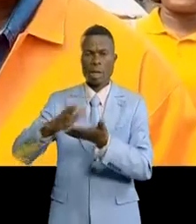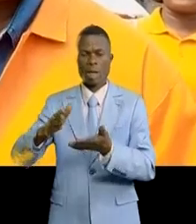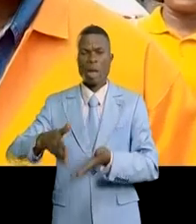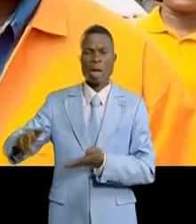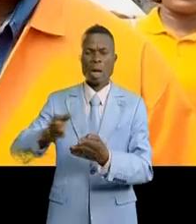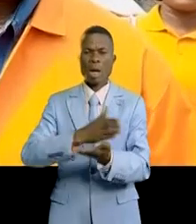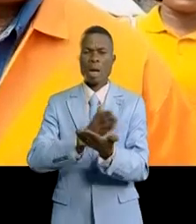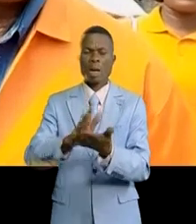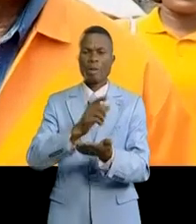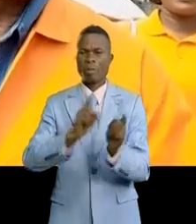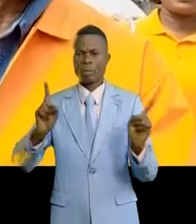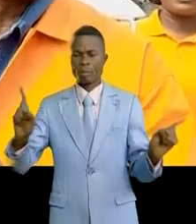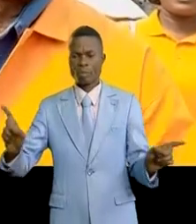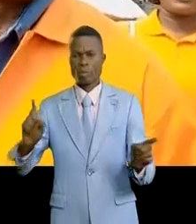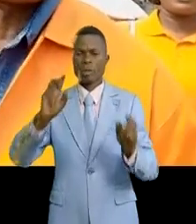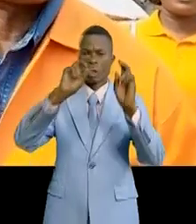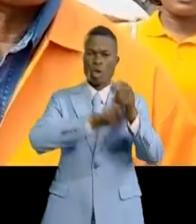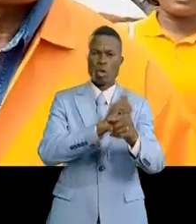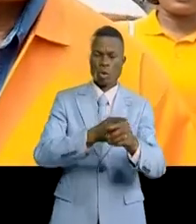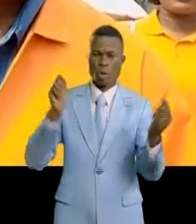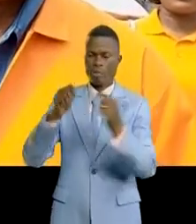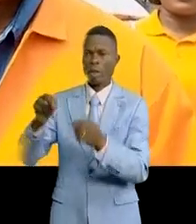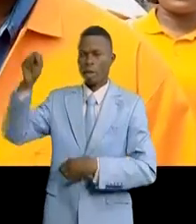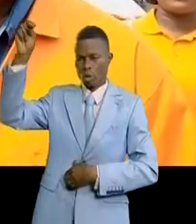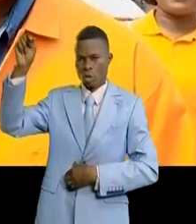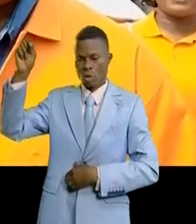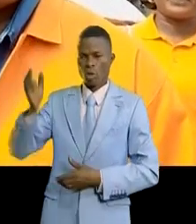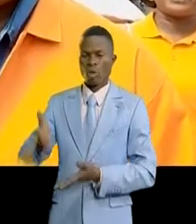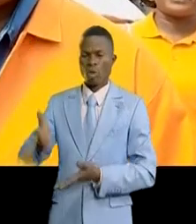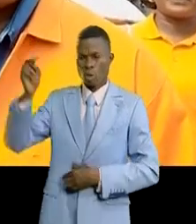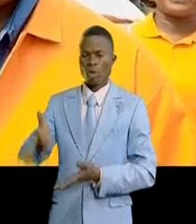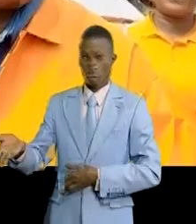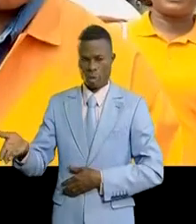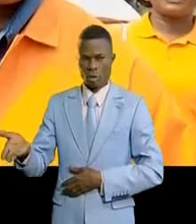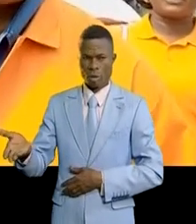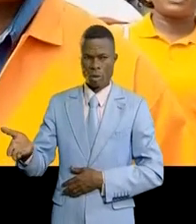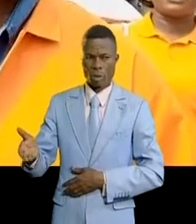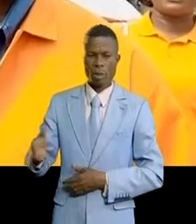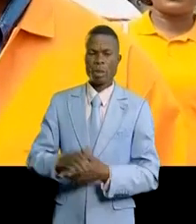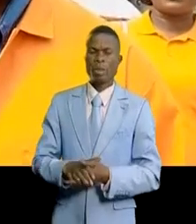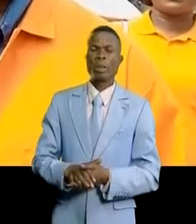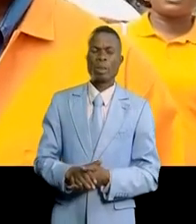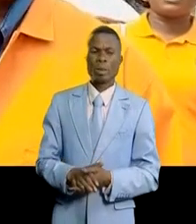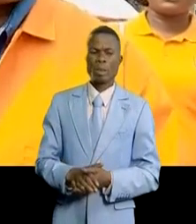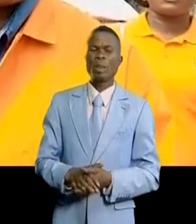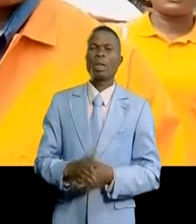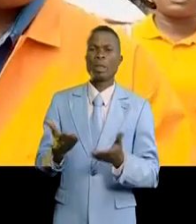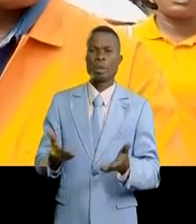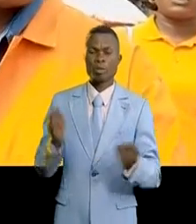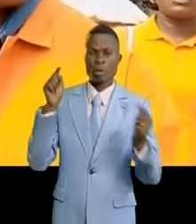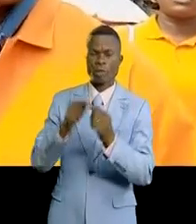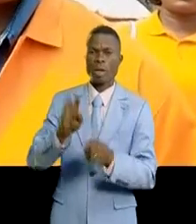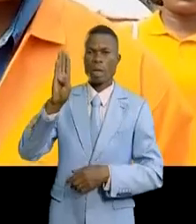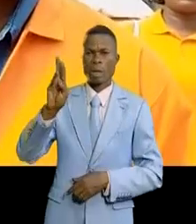de Goma vers le nord du pays, vers le nord-est, donc vers le